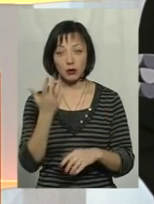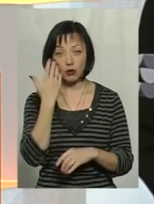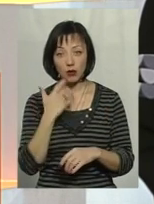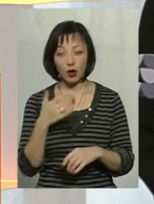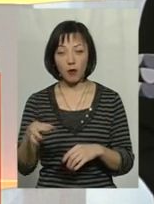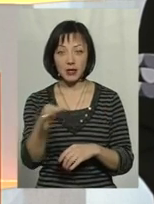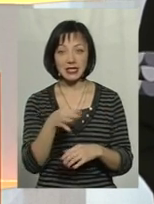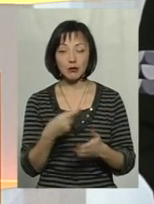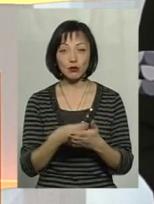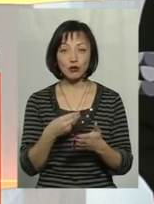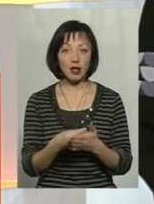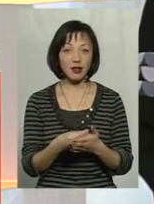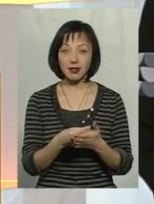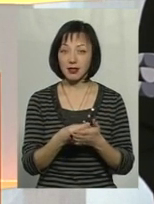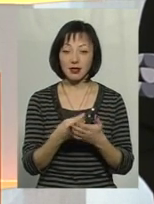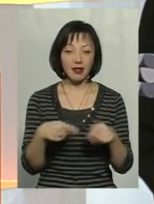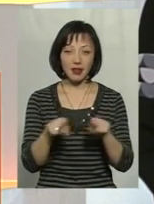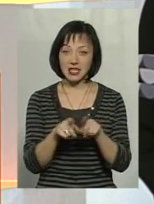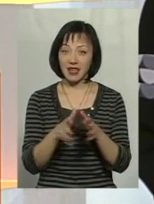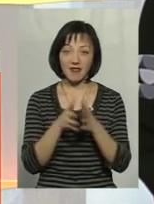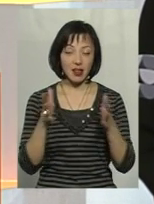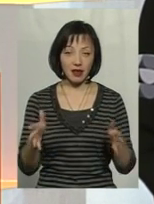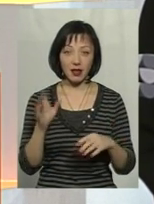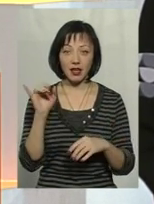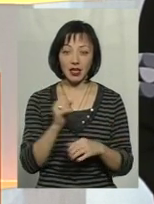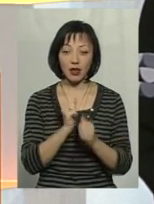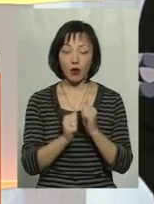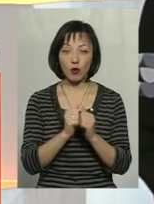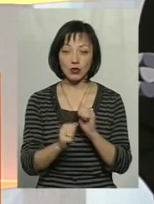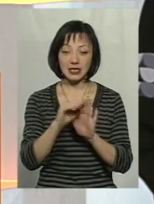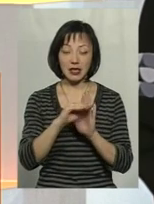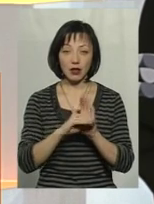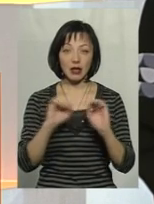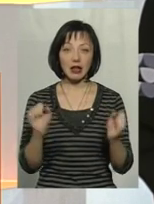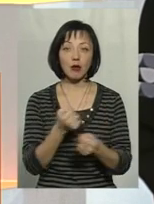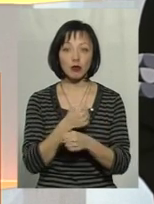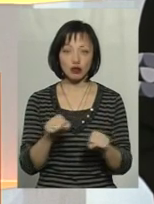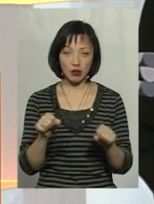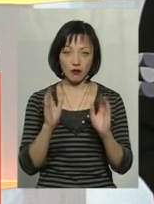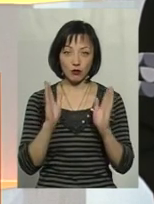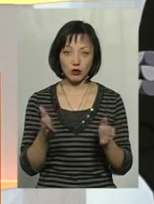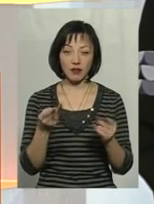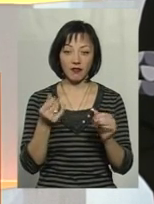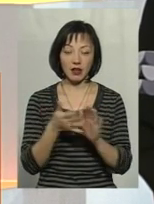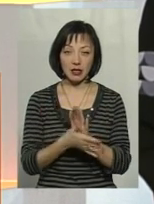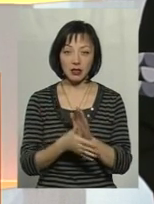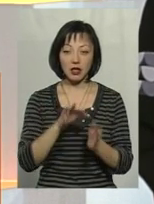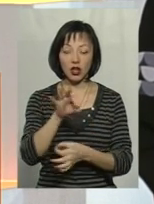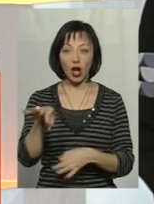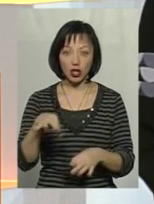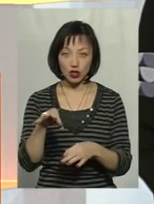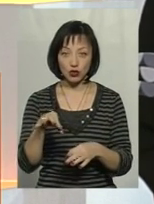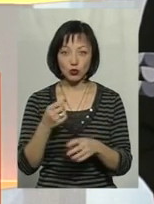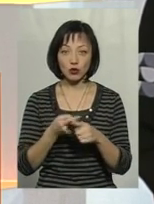обласний бюджет не настільки великий, і на кожну статтю неможливо буде витратити надлишок,